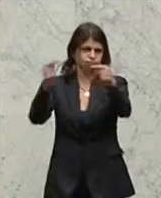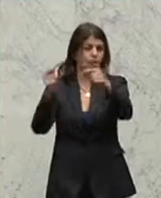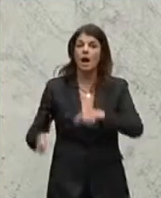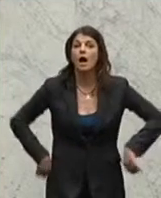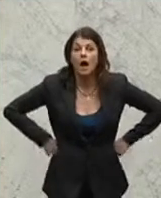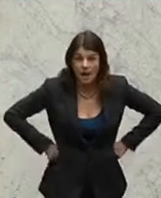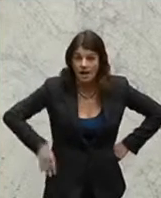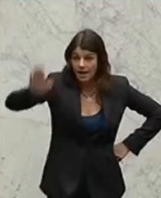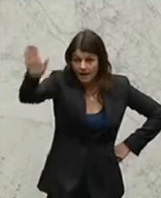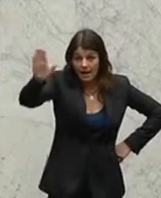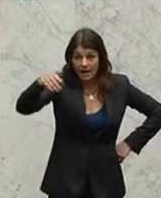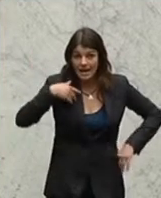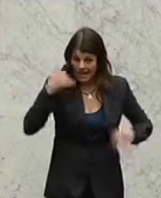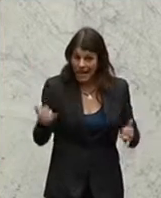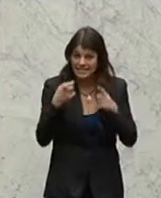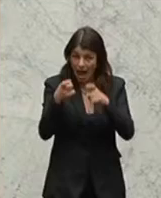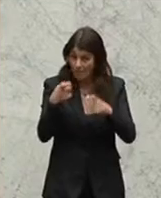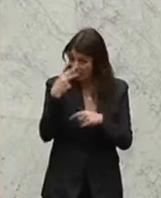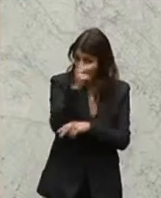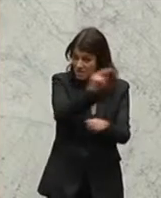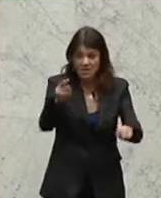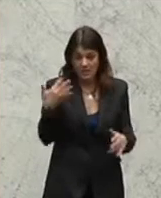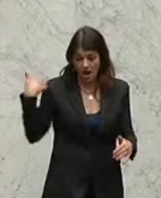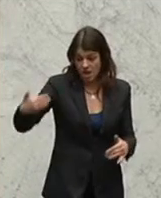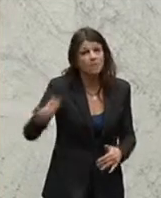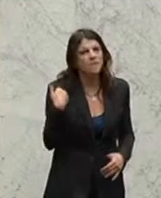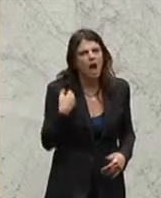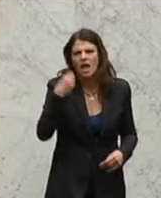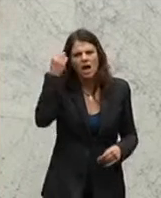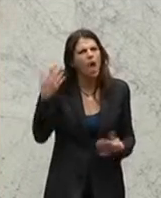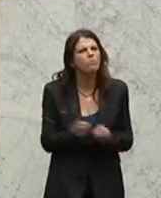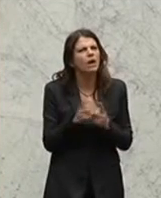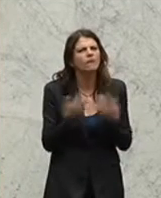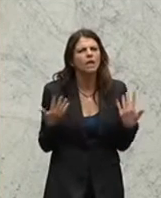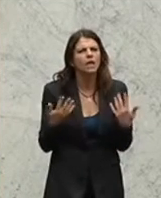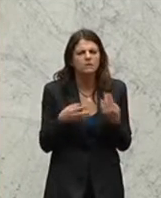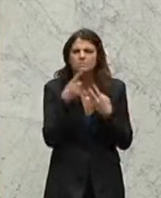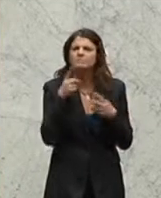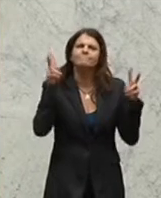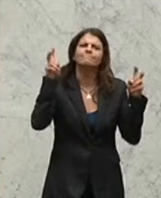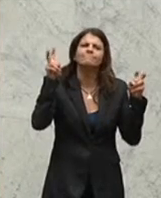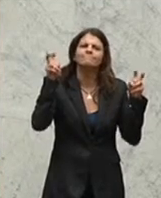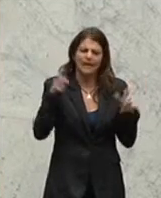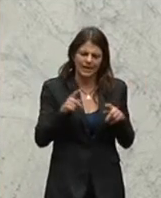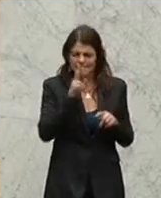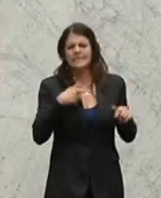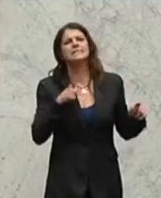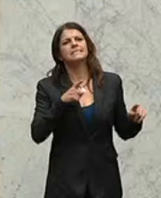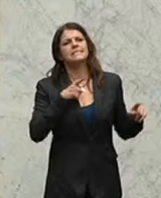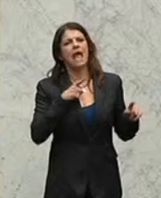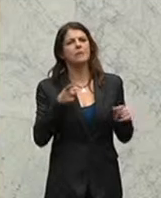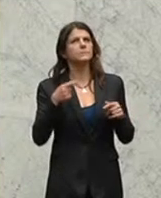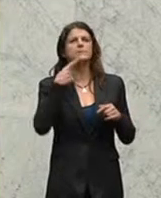wenn ich die Debatte jetzt verfolge und die vorhergehende, würde ich ja meinen, dass in den Reihen der sogenannten und selbsternannten